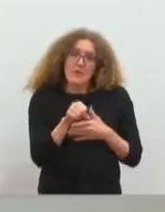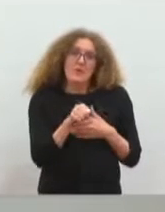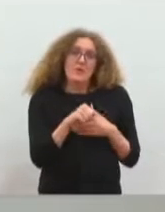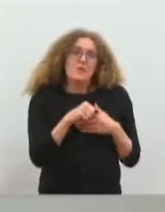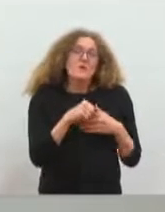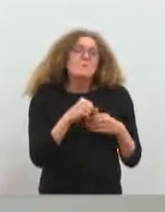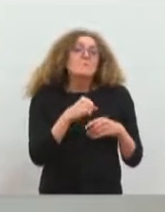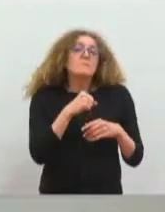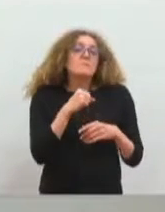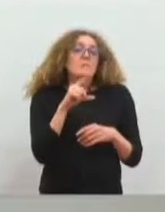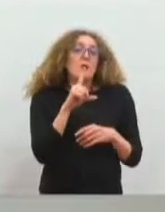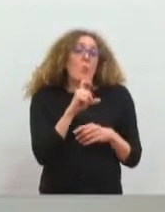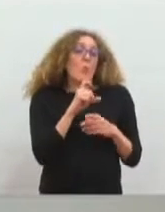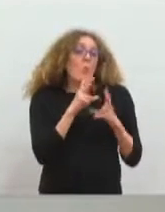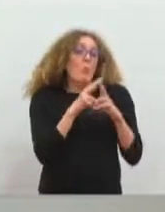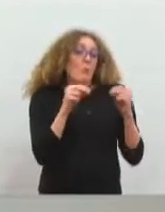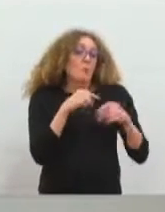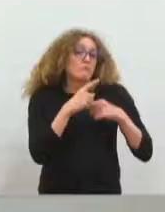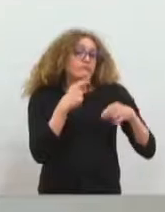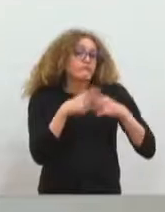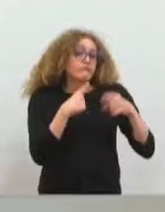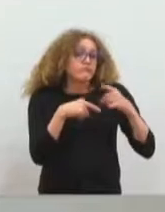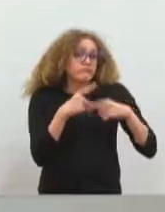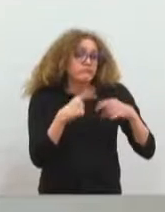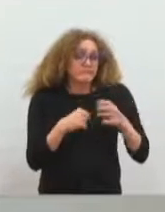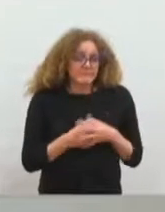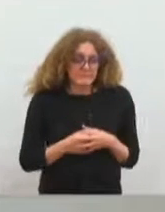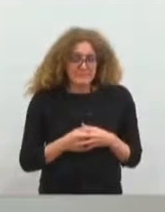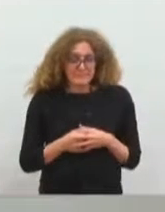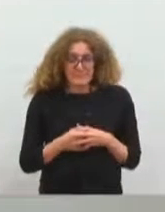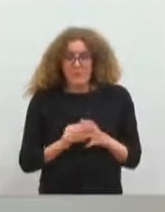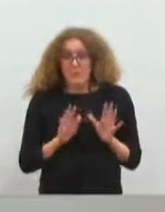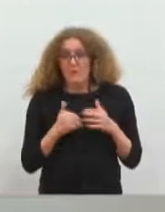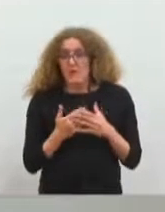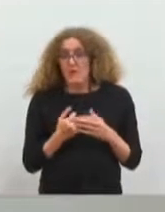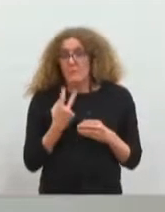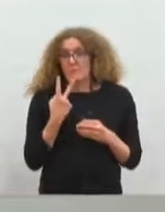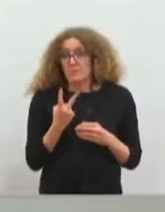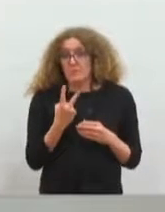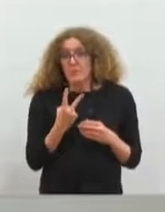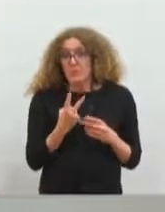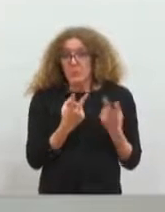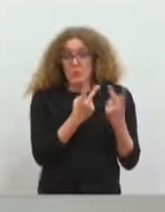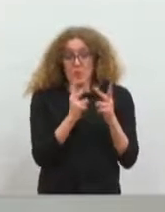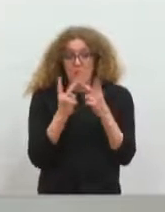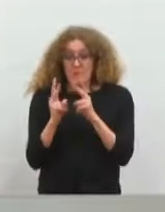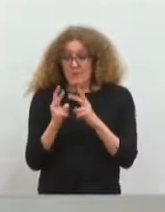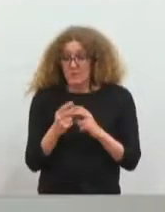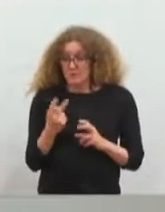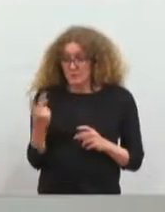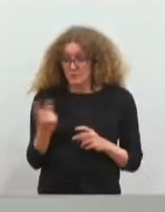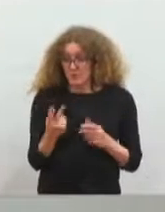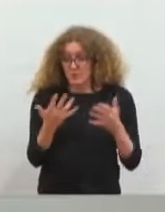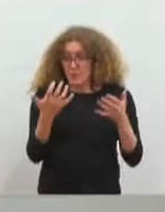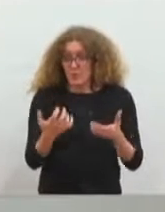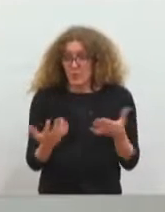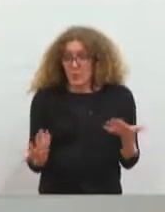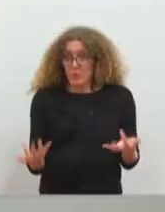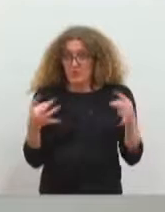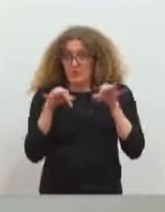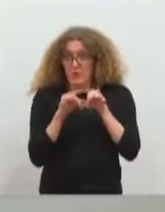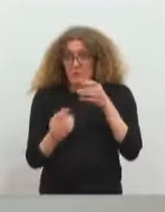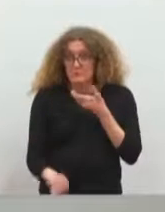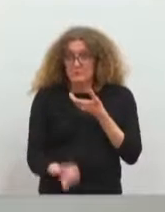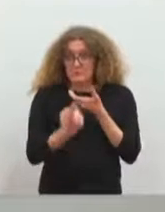ce qu'on veut dire sur ces deux communes, dont les maires sont clairement exprimées dans cette direction. Donc je vous demande